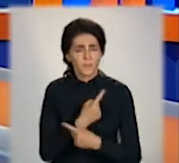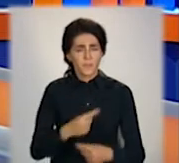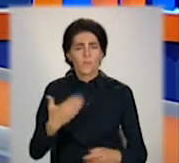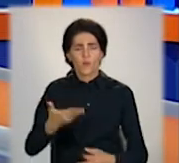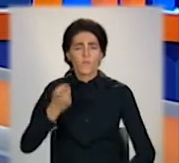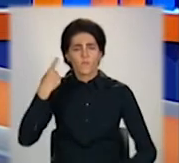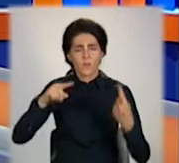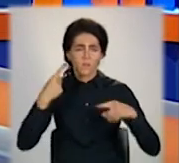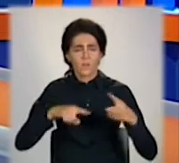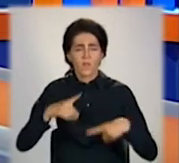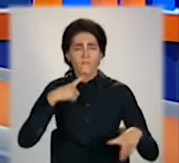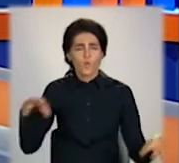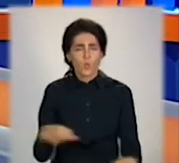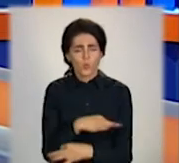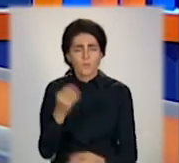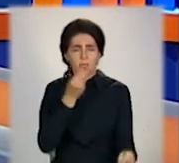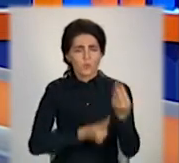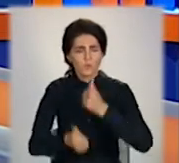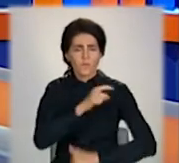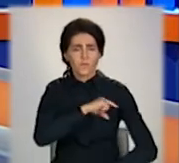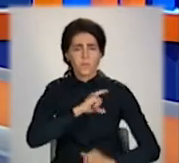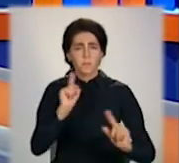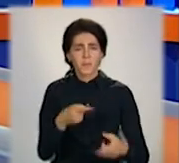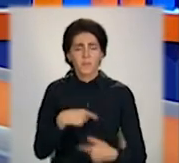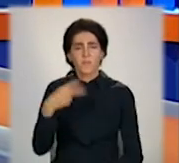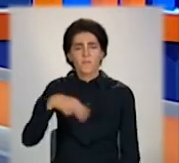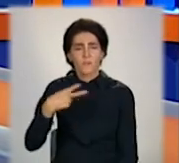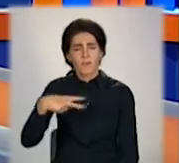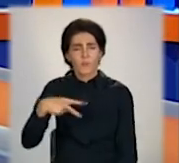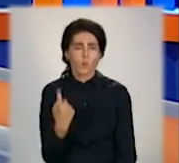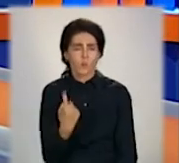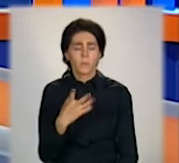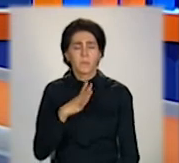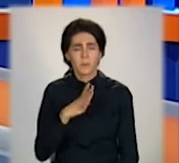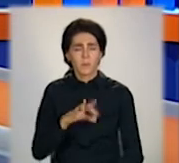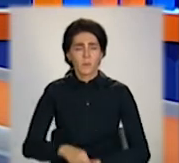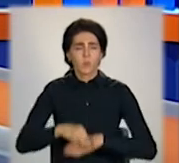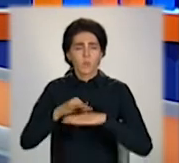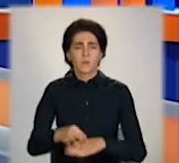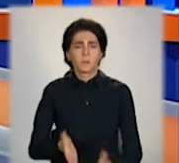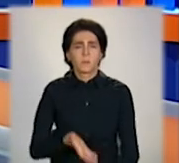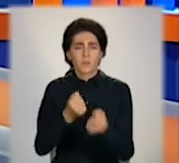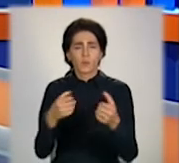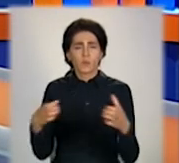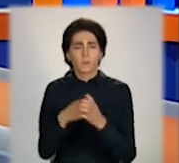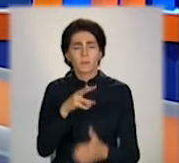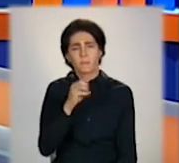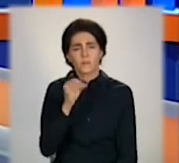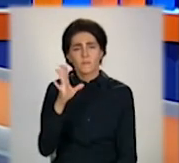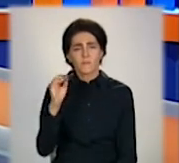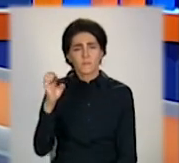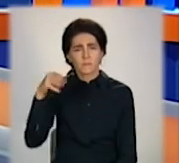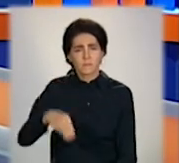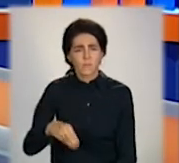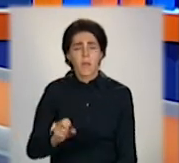вокального мистецтва «Ветеранська пісня 2021» відбувся завдяки підтримці групи «Метінвест».